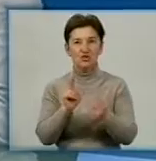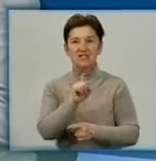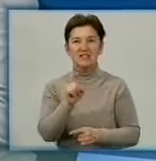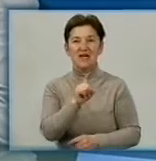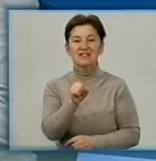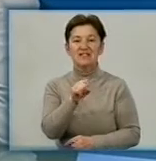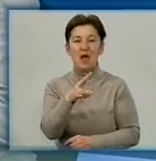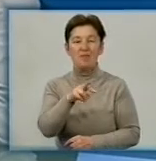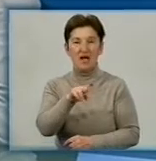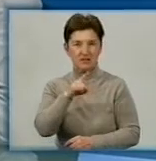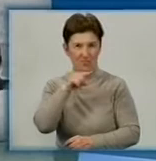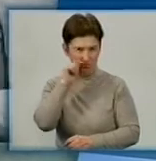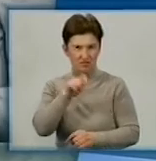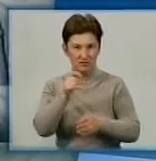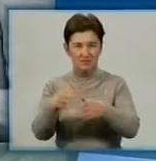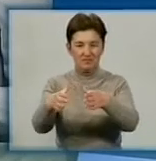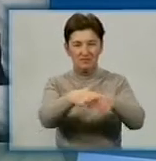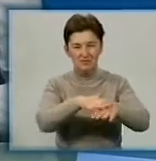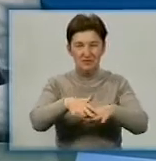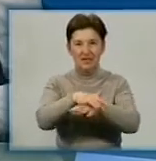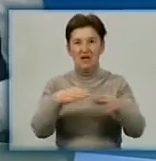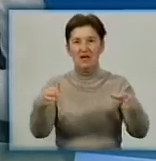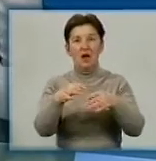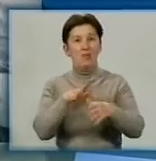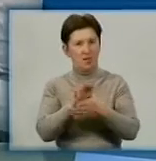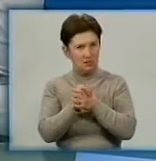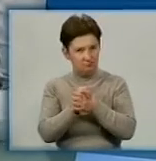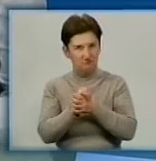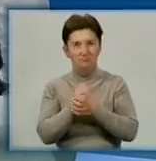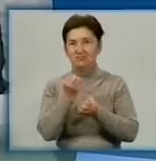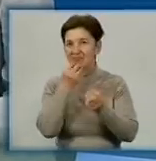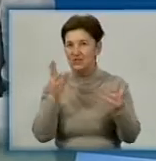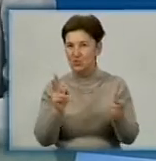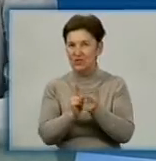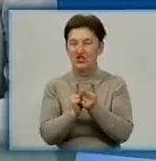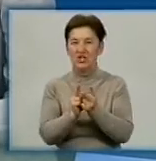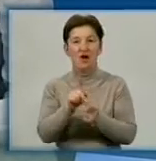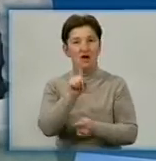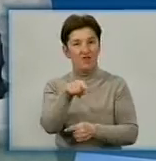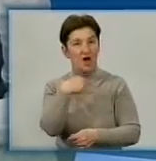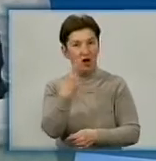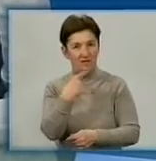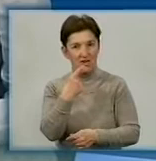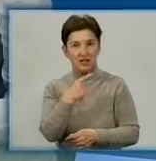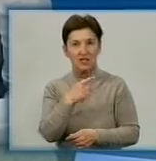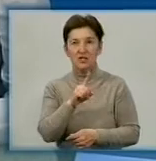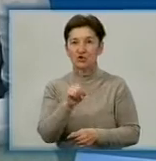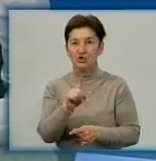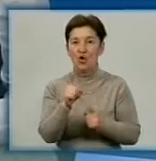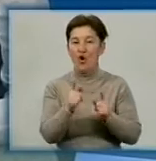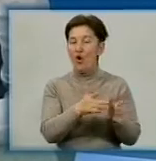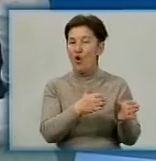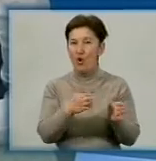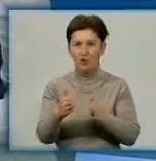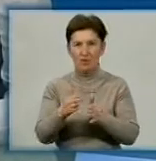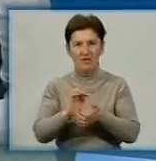попри те, що погода була не найкращою, зустріч була весняно теплою. Ви говорили тоді, і інша сторона говорила про те, що готові співпрацювати